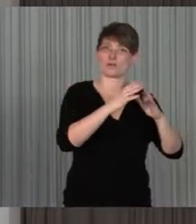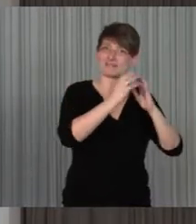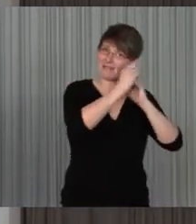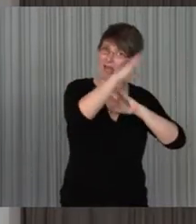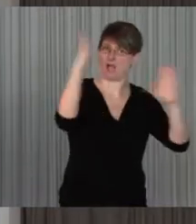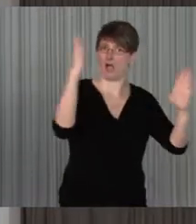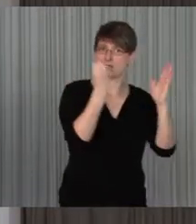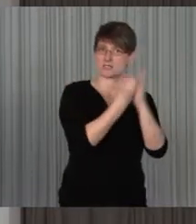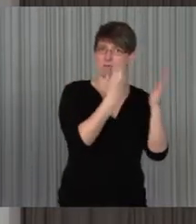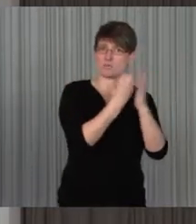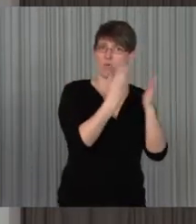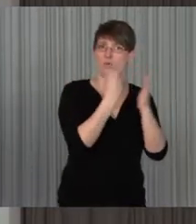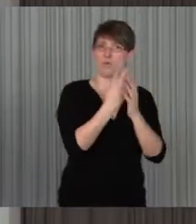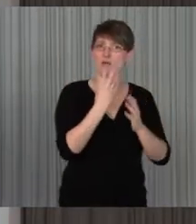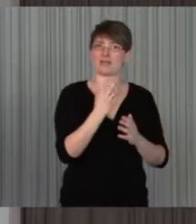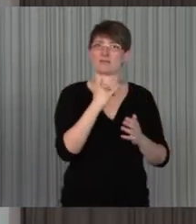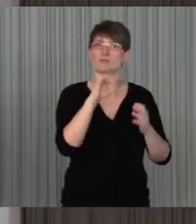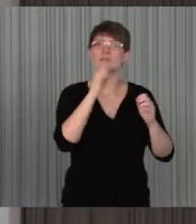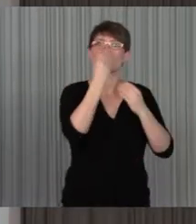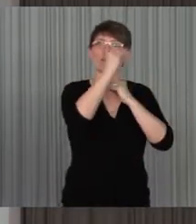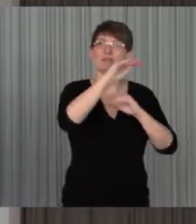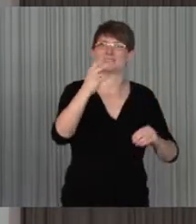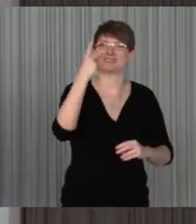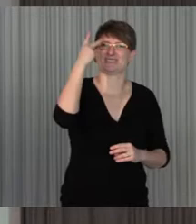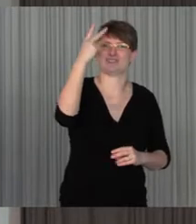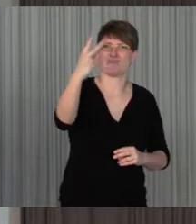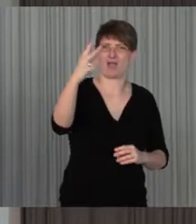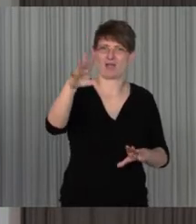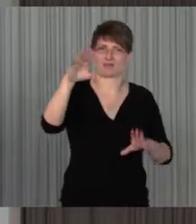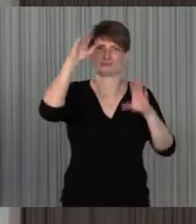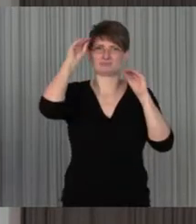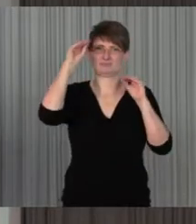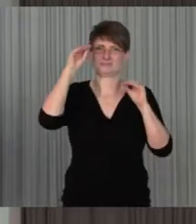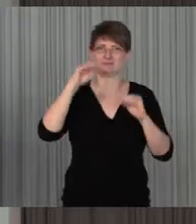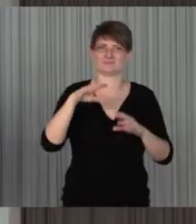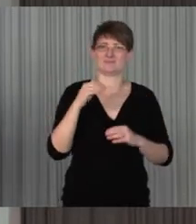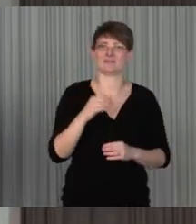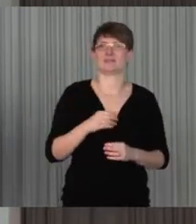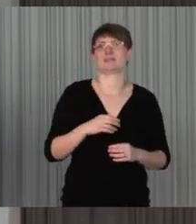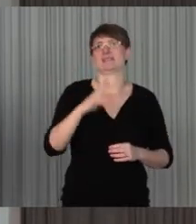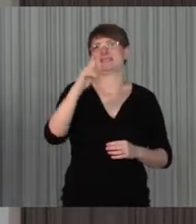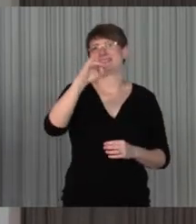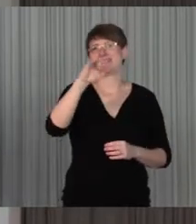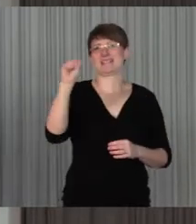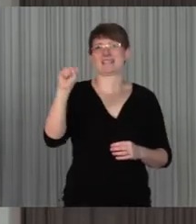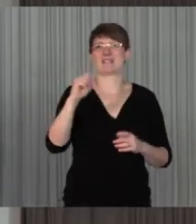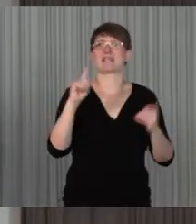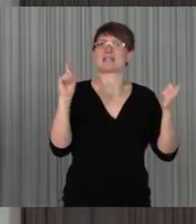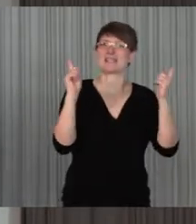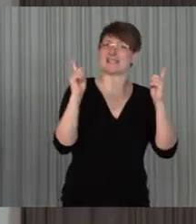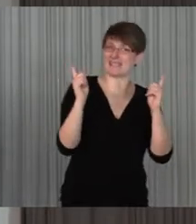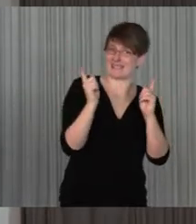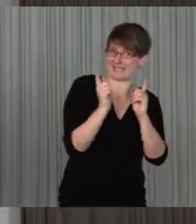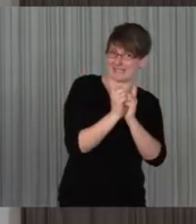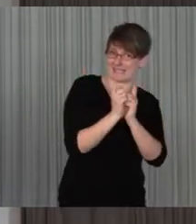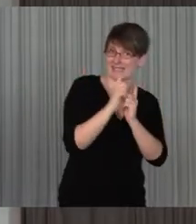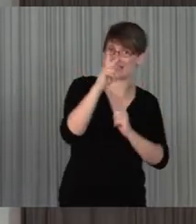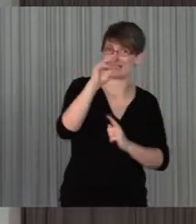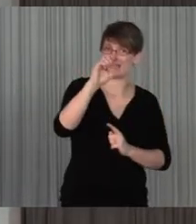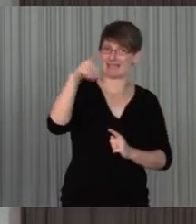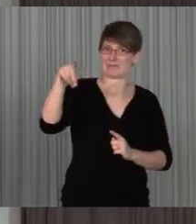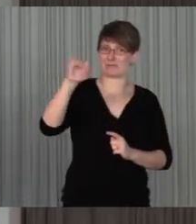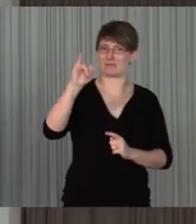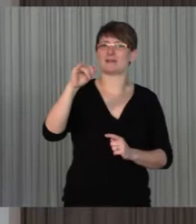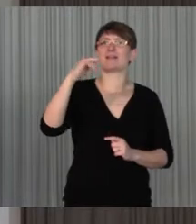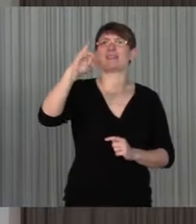Informationen müssen über zwei Sinne aufnehmbar sein, KISS, keep it, short and simple, Visualisierung statt viel Text, leichte Sprache,